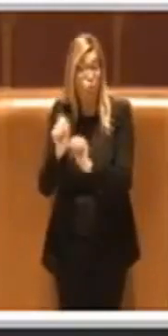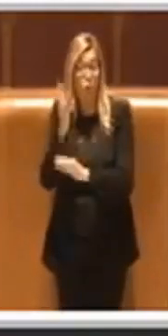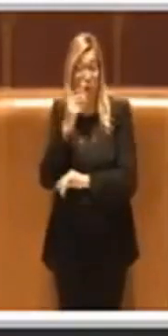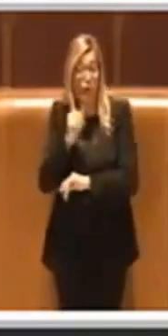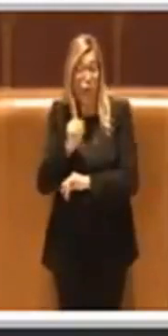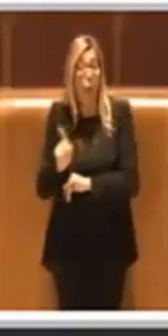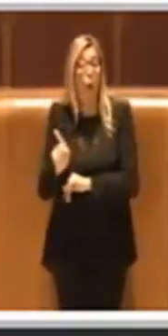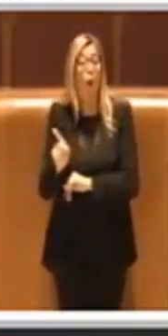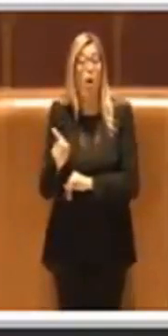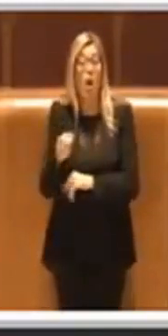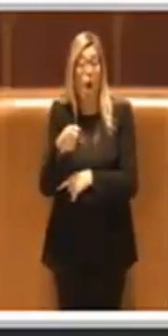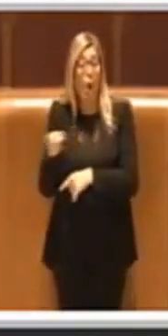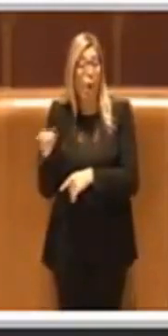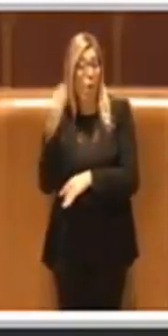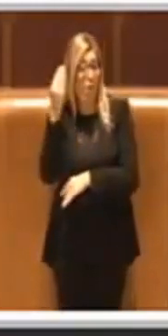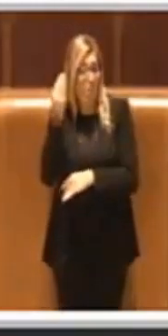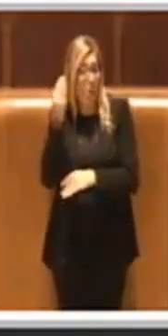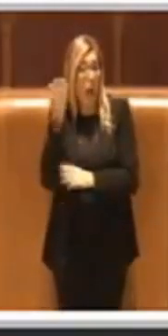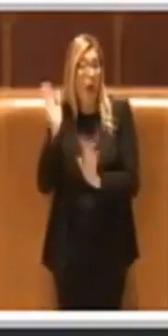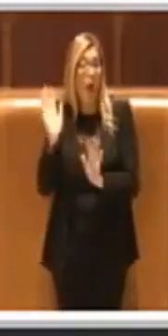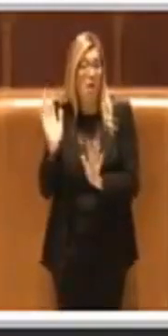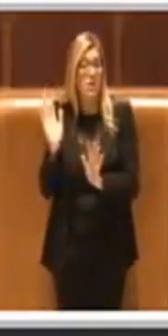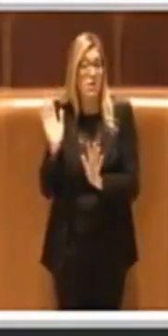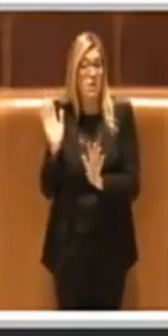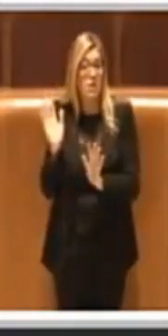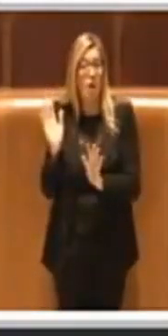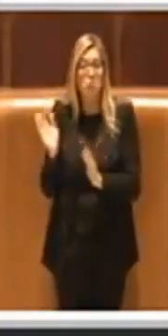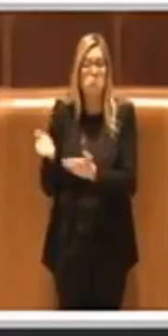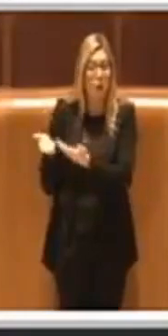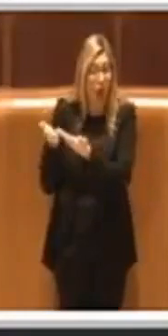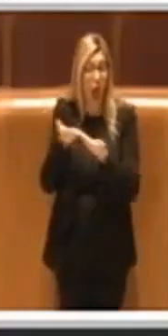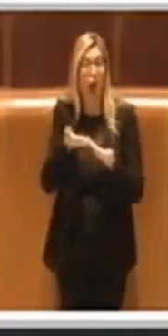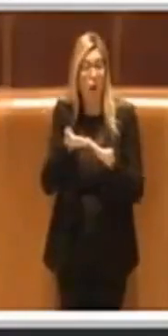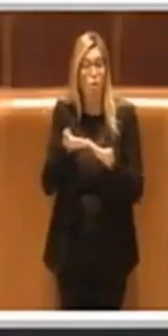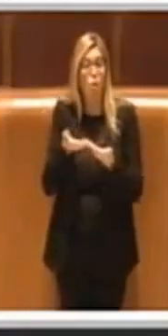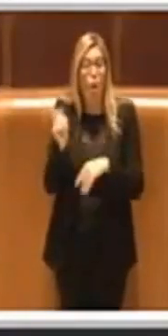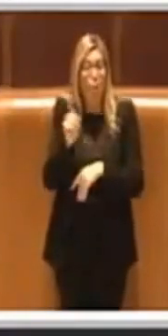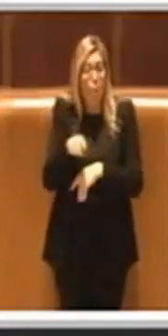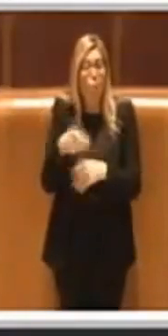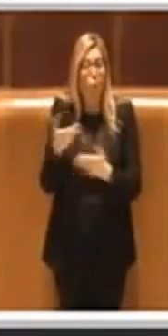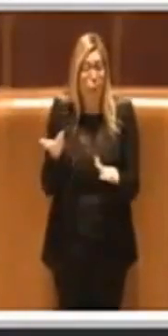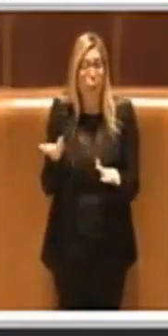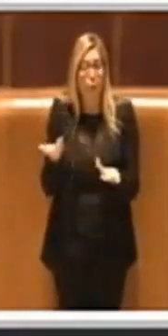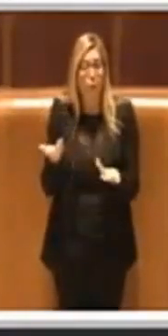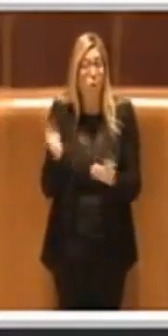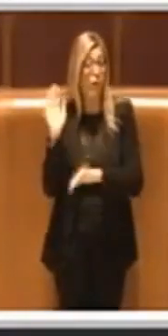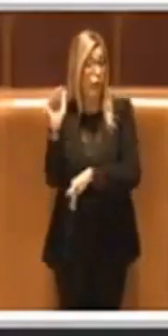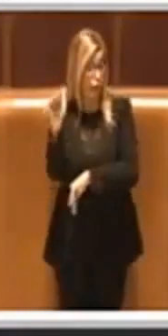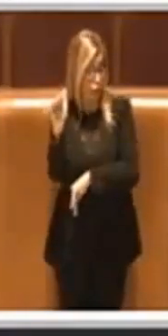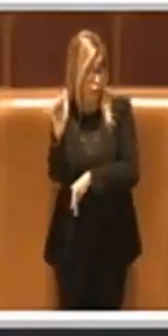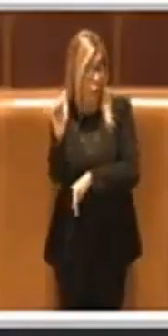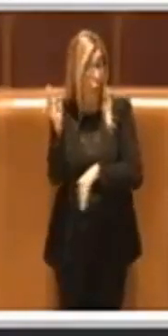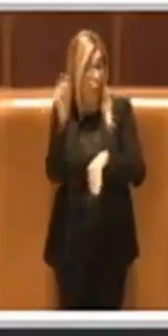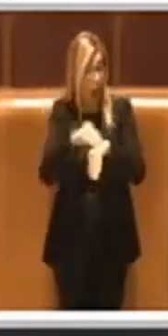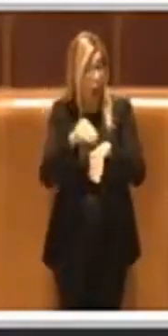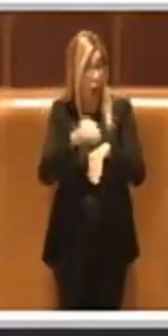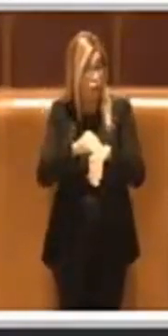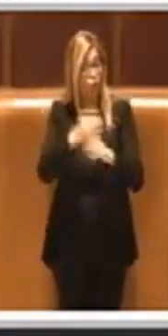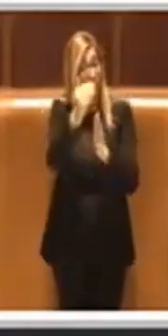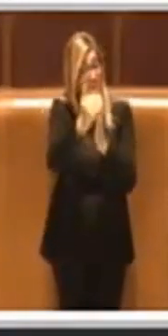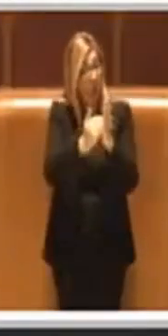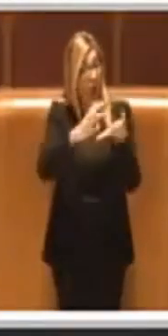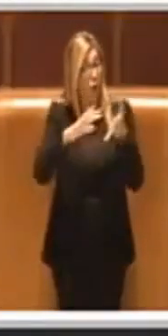che possa essere di aiuto anche per implementare in un futuro, in un modo migliore questo piano,